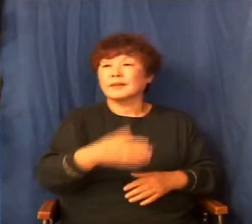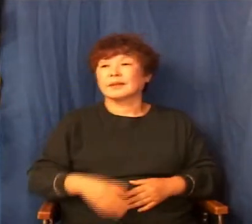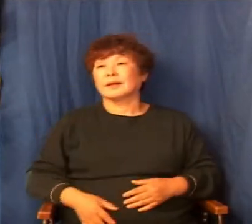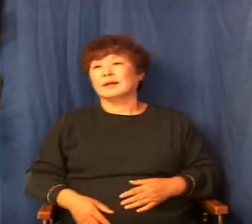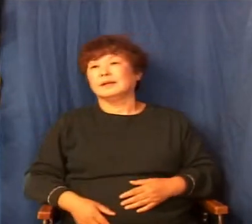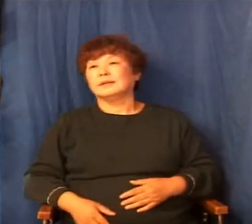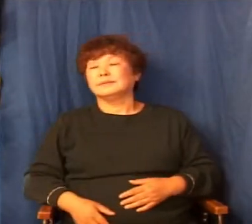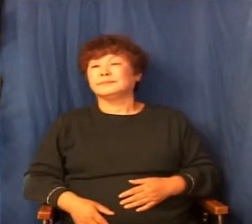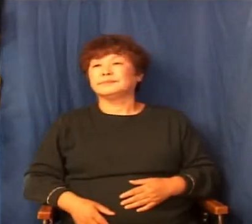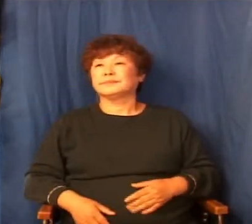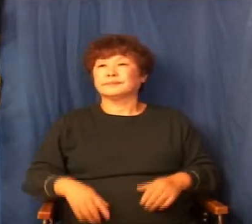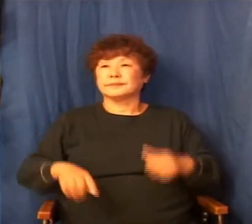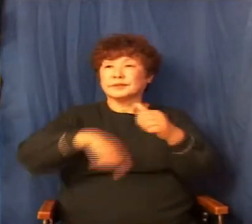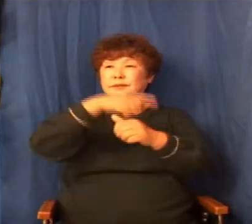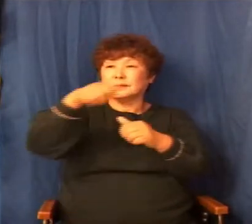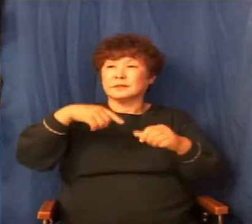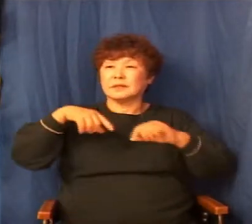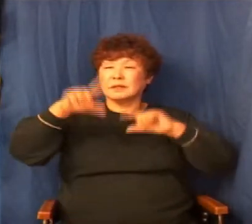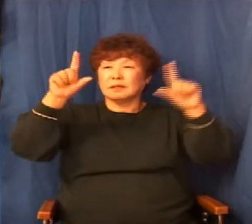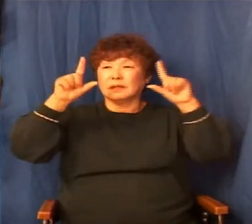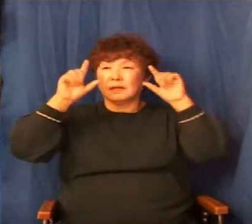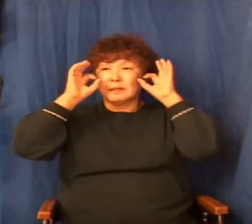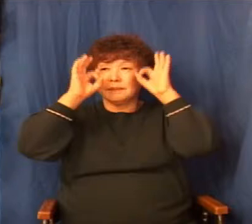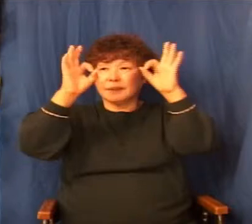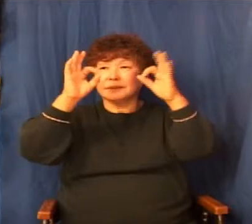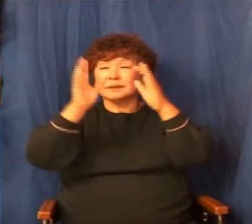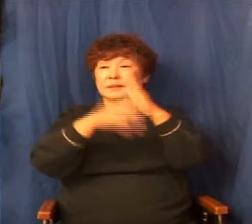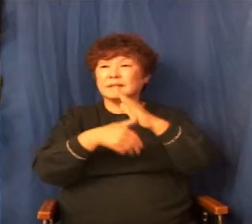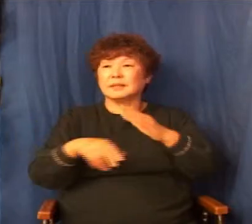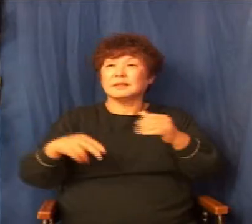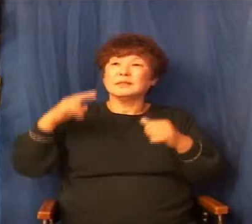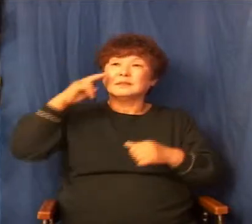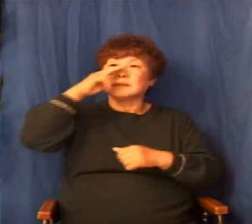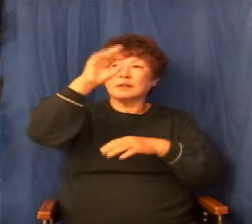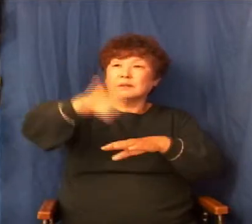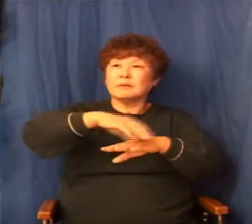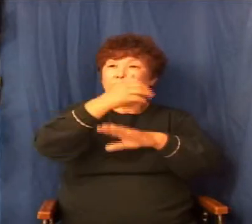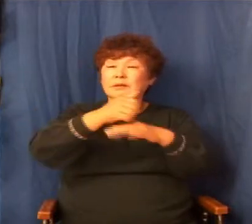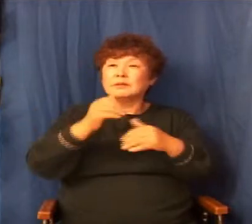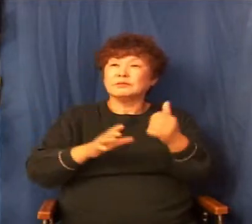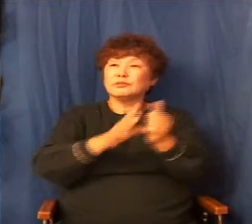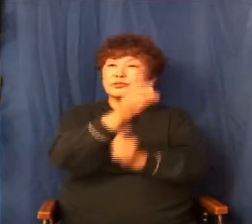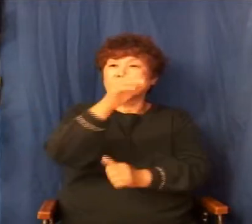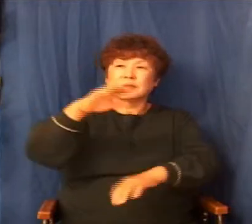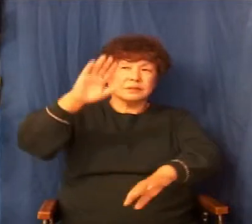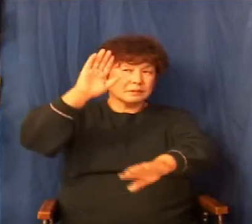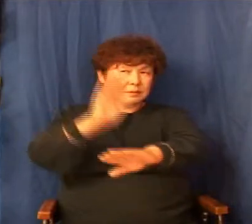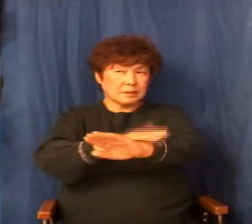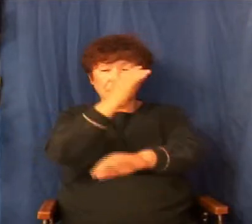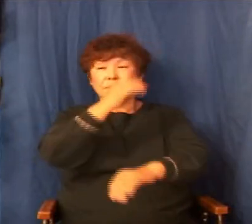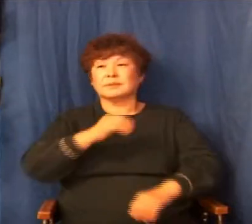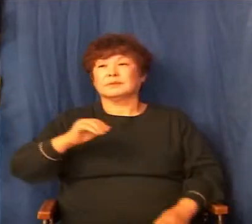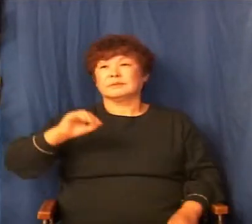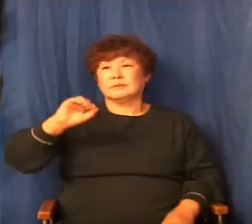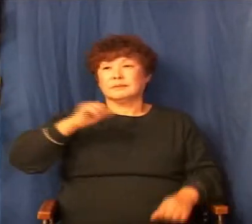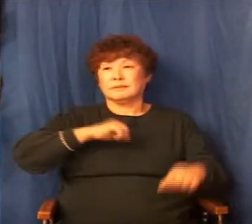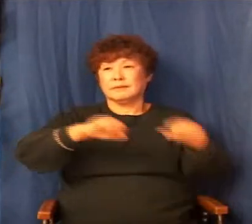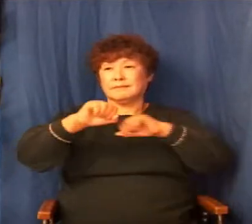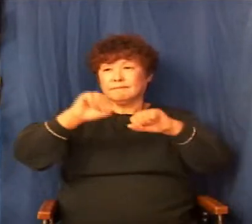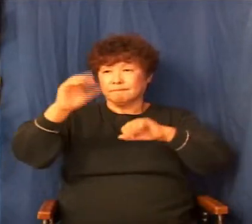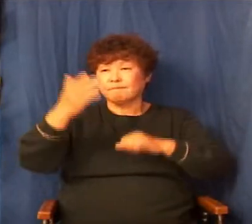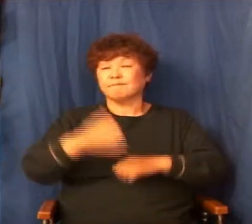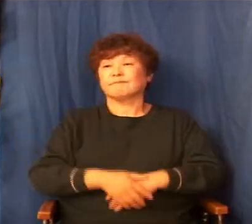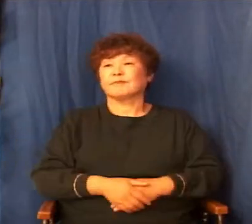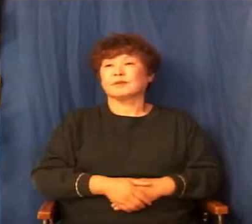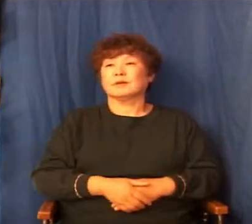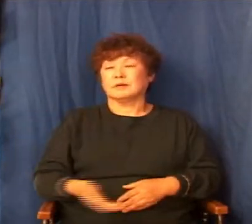여기서 사울을 죽이는 것은 악수를 두는 거예요. 악수를 그런데